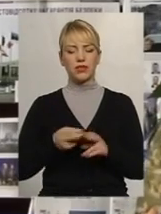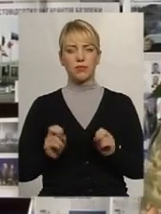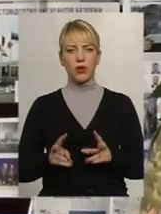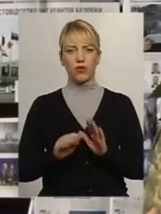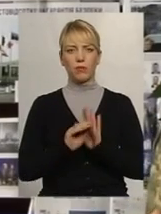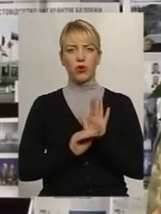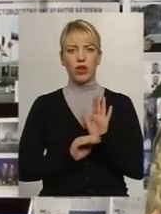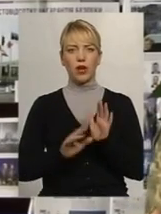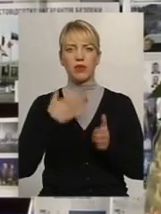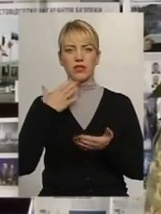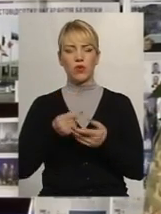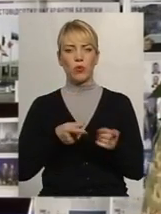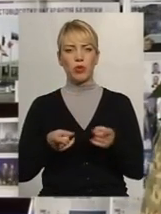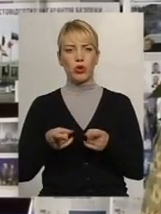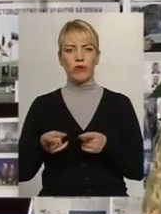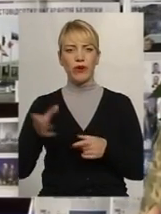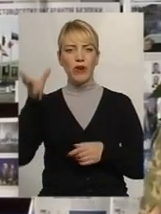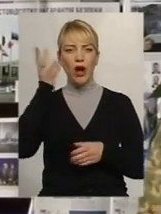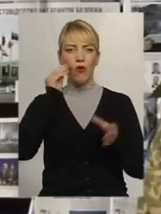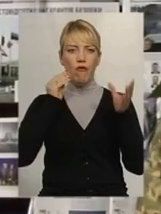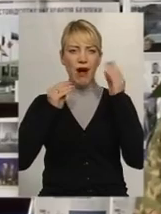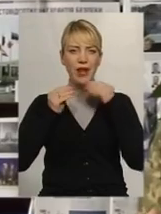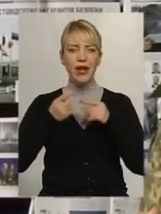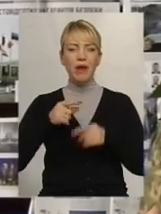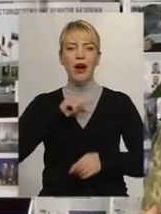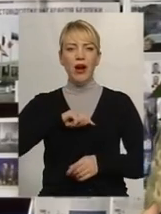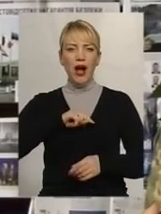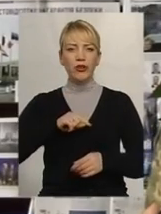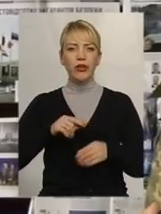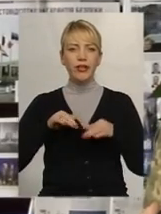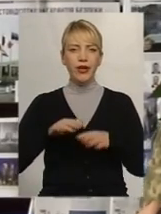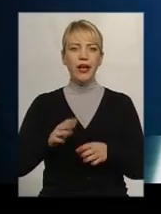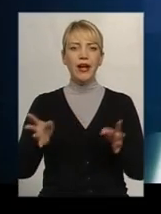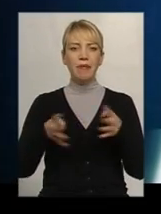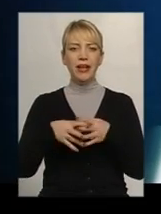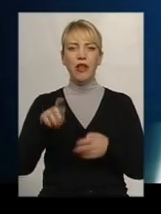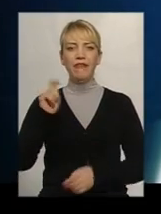програми, свою підготовку з урахуванням характеру дій гібридної війни.